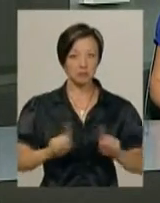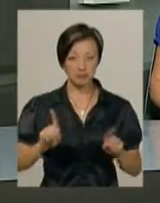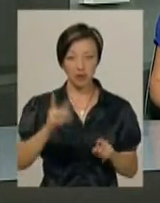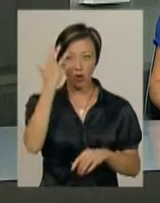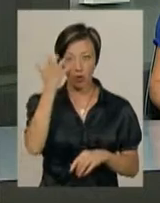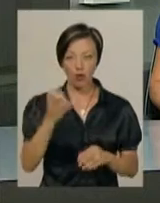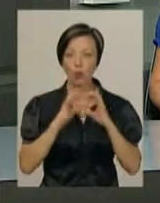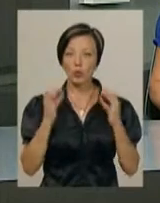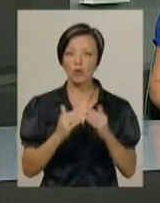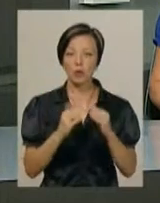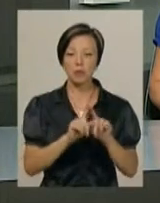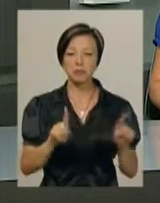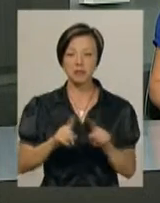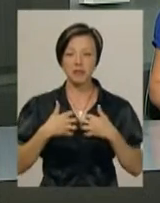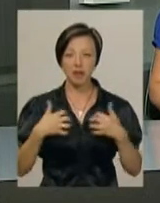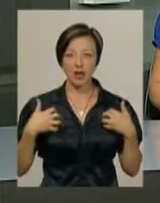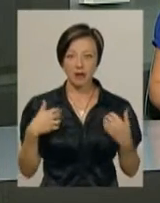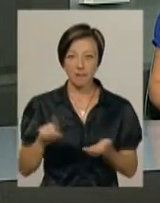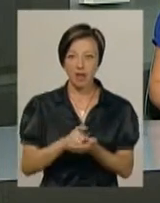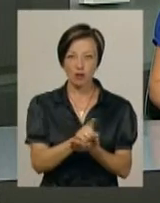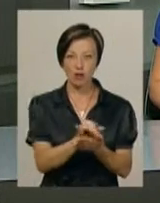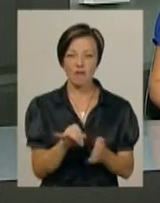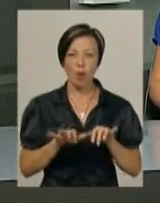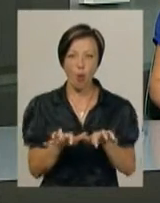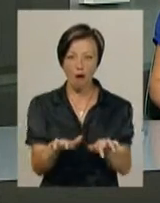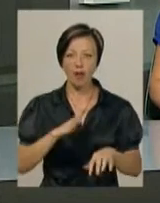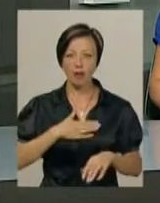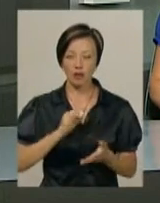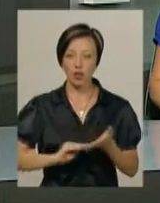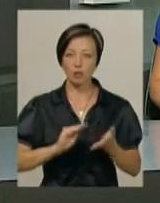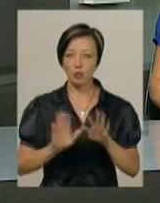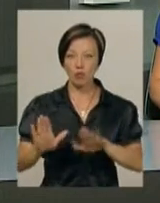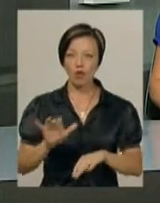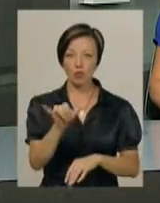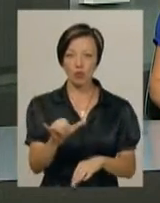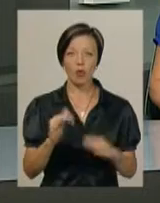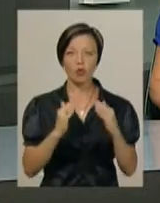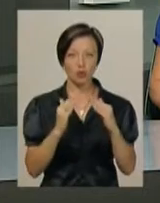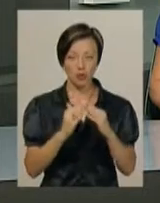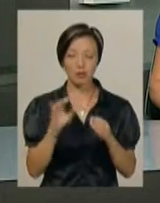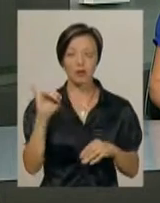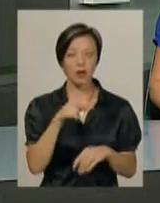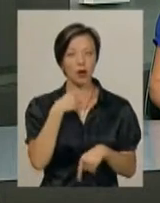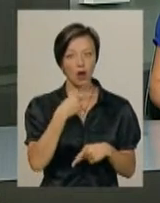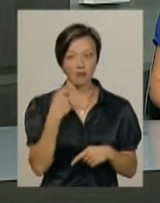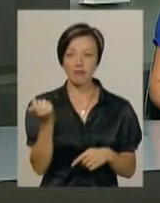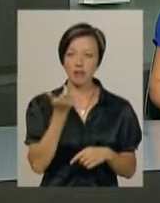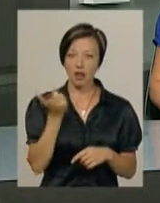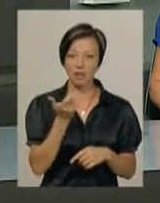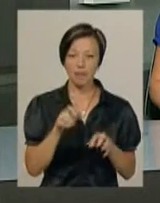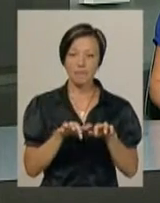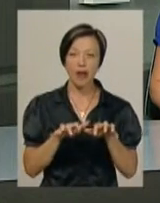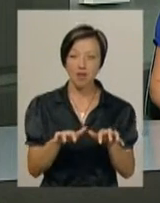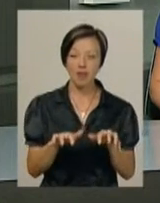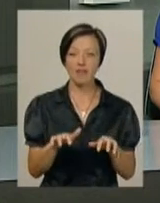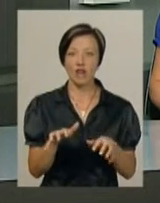вдома екзотичних тварин – плазунів та комах. Наша кореспондентка побувала в його оселі-тераріумі і каже, власник павуків,